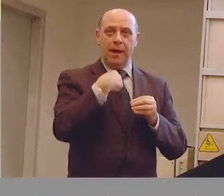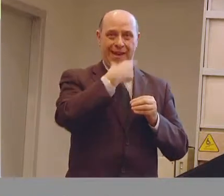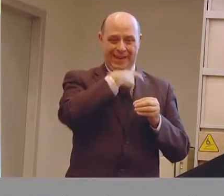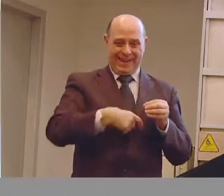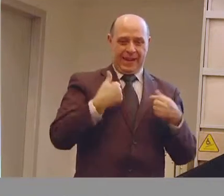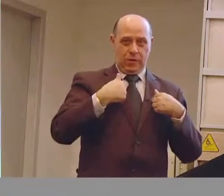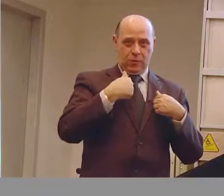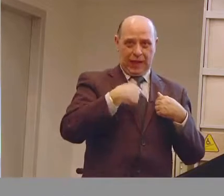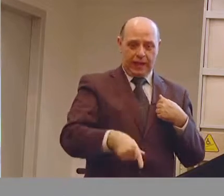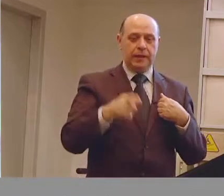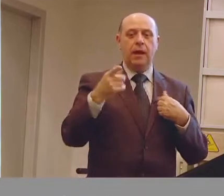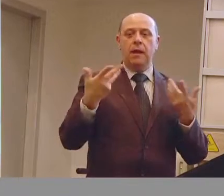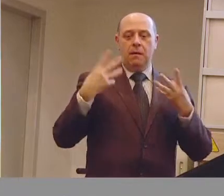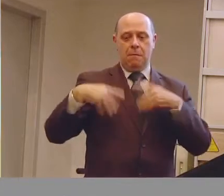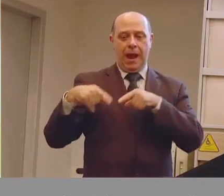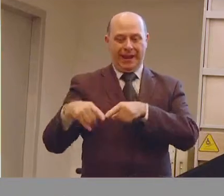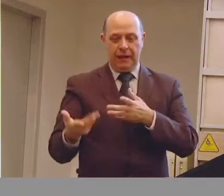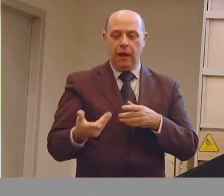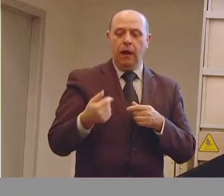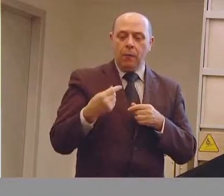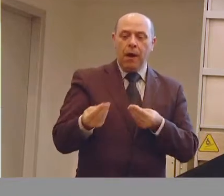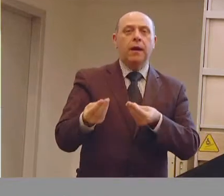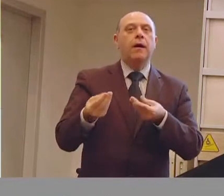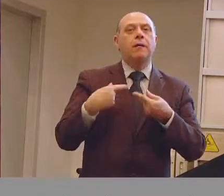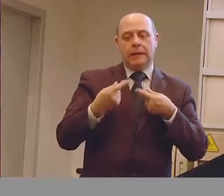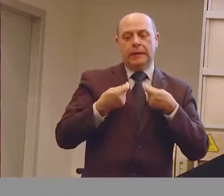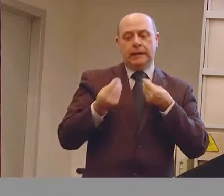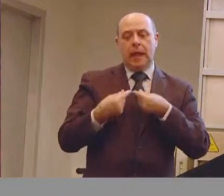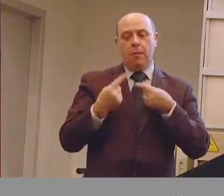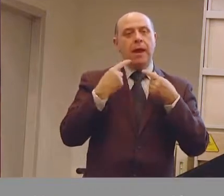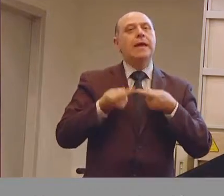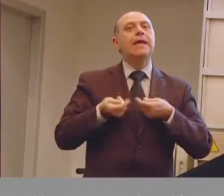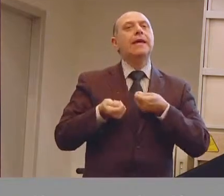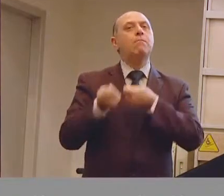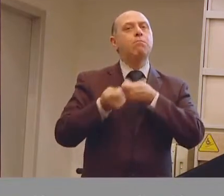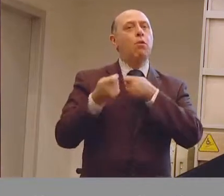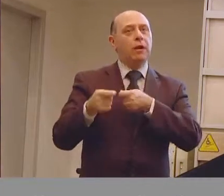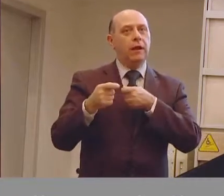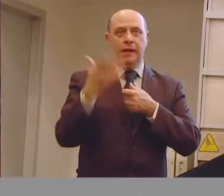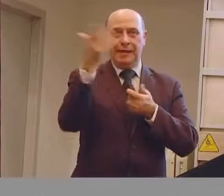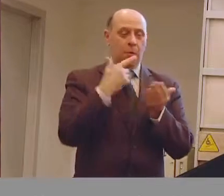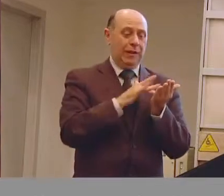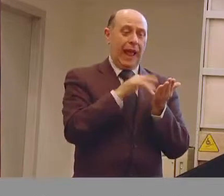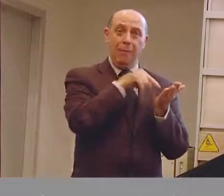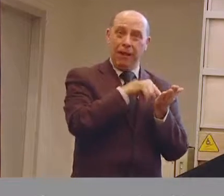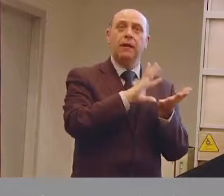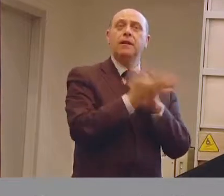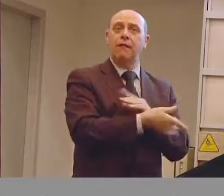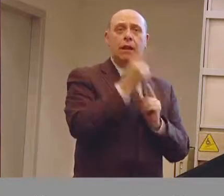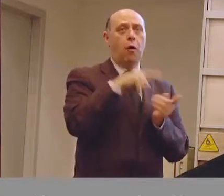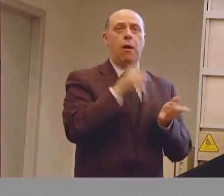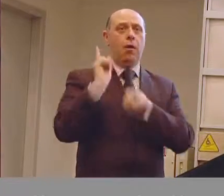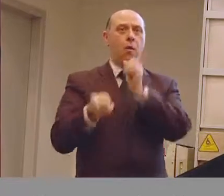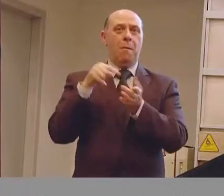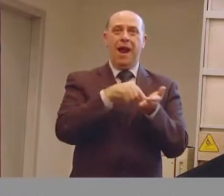visto precedentemente è lo stesso sistema che dà l'input al sistema di controllo e in questo caso il tablet diventa il sistema di controllo